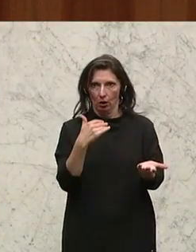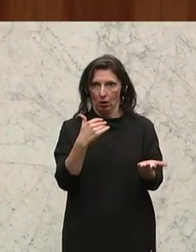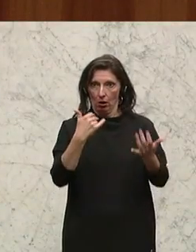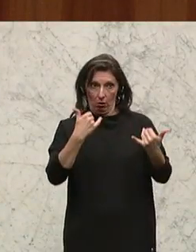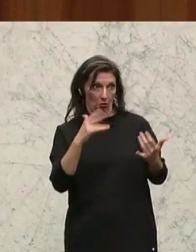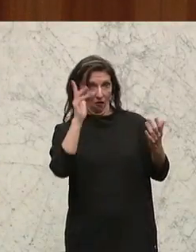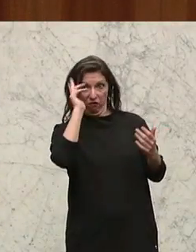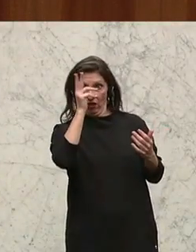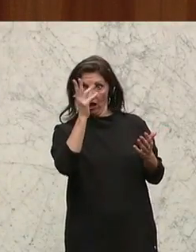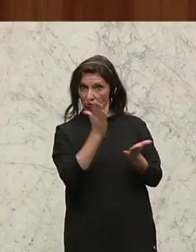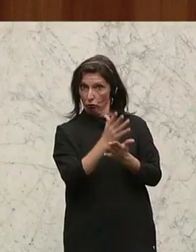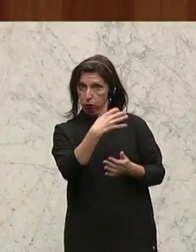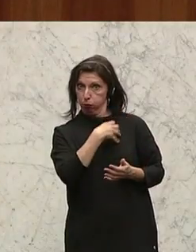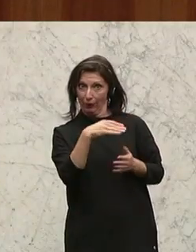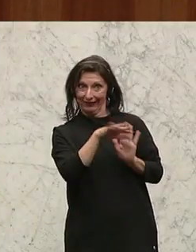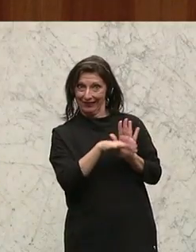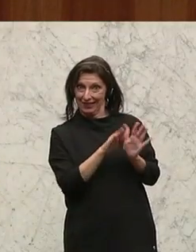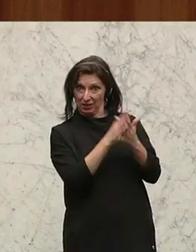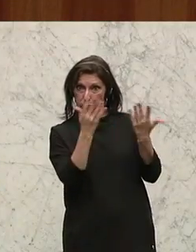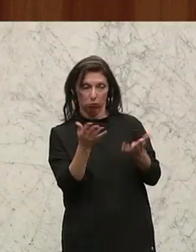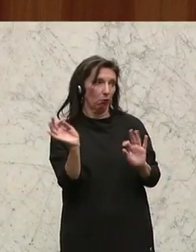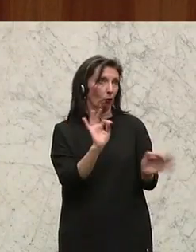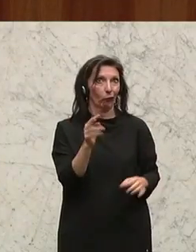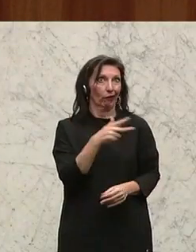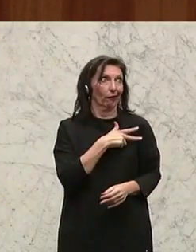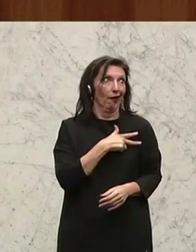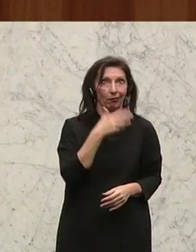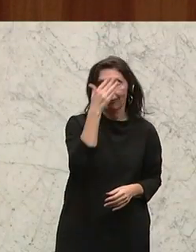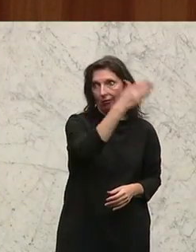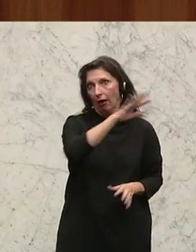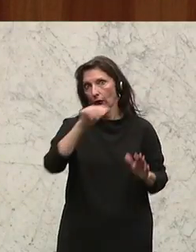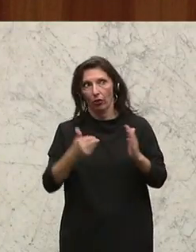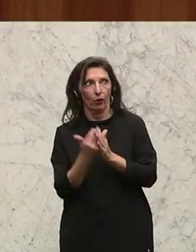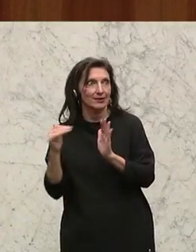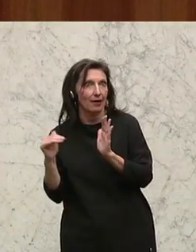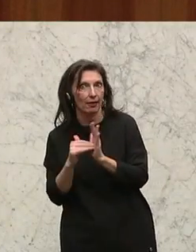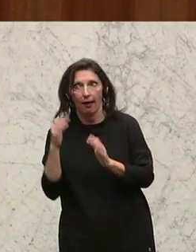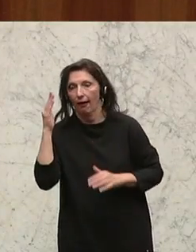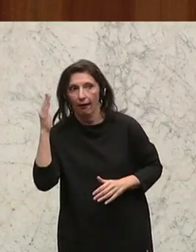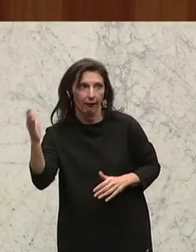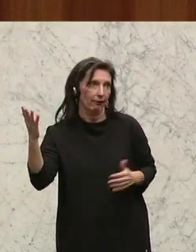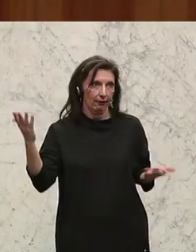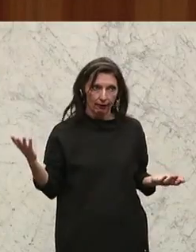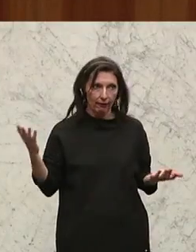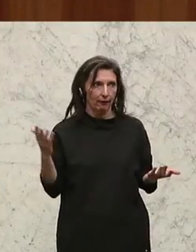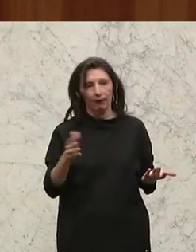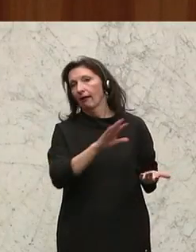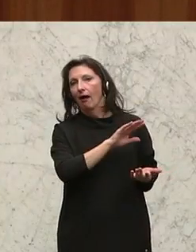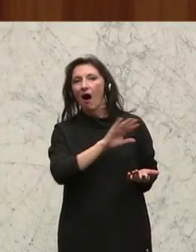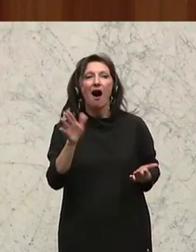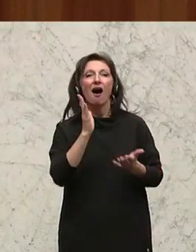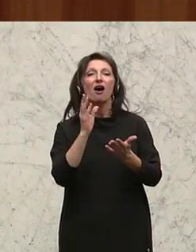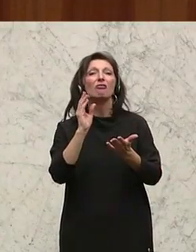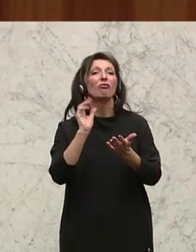heute im bürgerlichen Gesetzbuch drinsteht oder in der kanadischen Provinz Quebec oder in Neuseeland. Bitte, die gehen alle schon einen Schritt